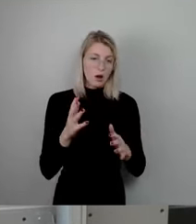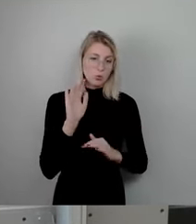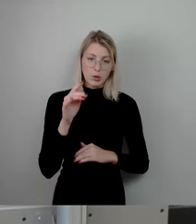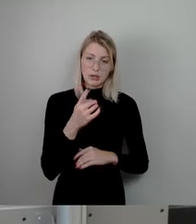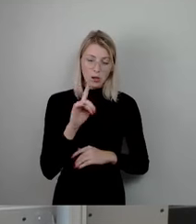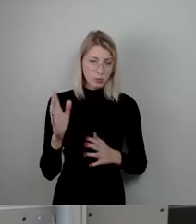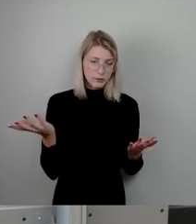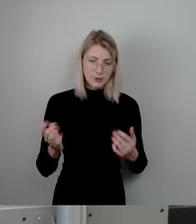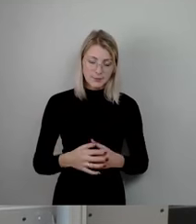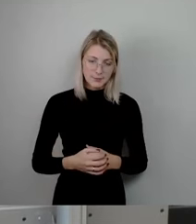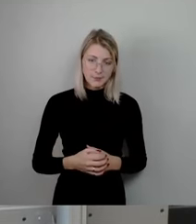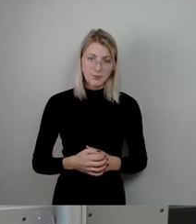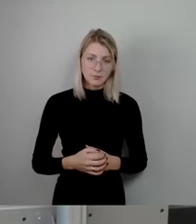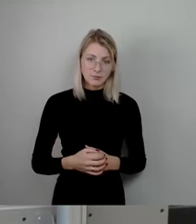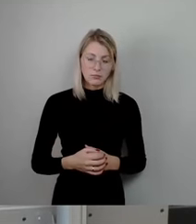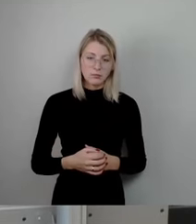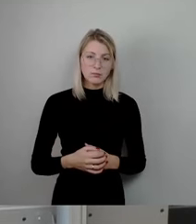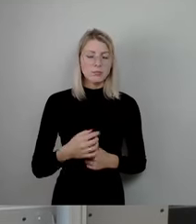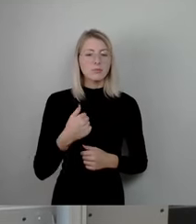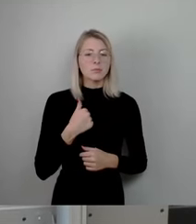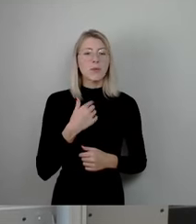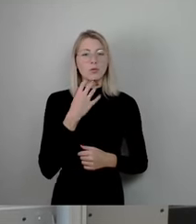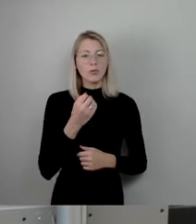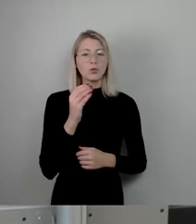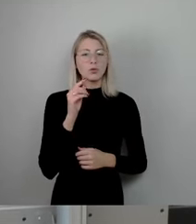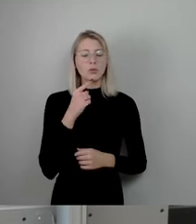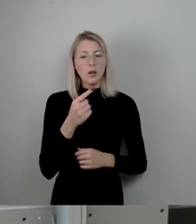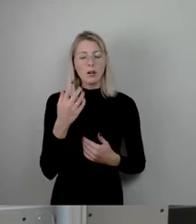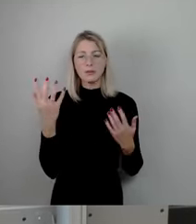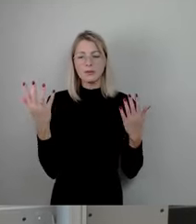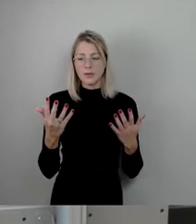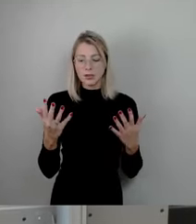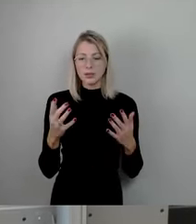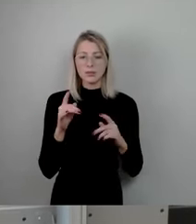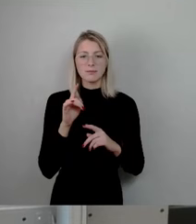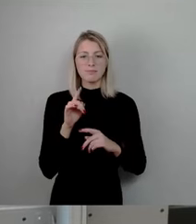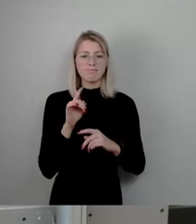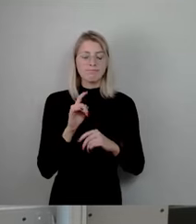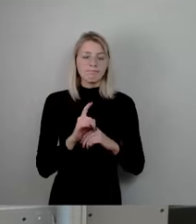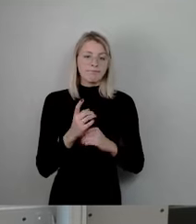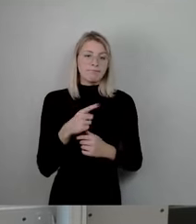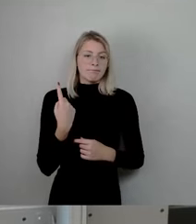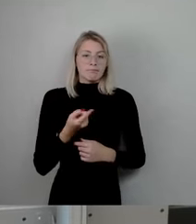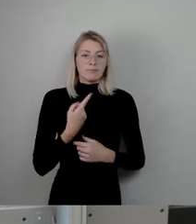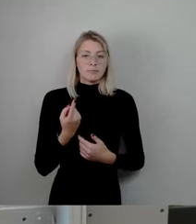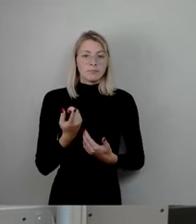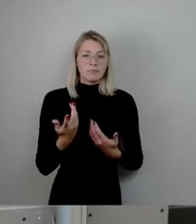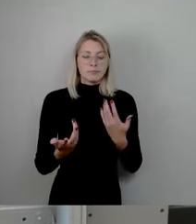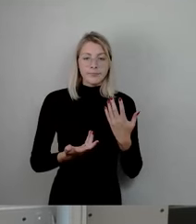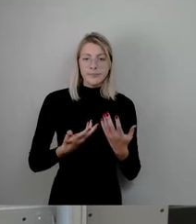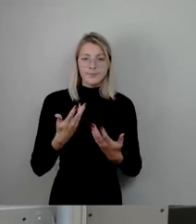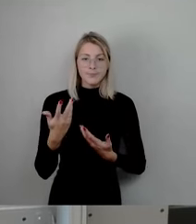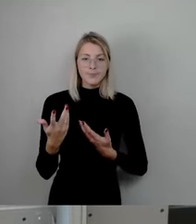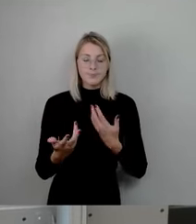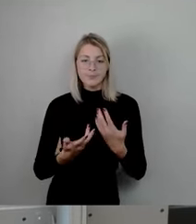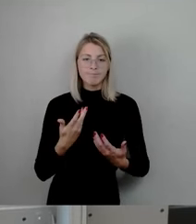ich hier eigentlich vermitteln möchte, ist, dass wir dieses Problem,